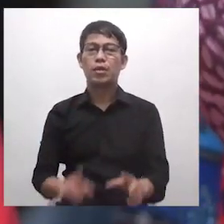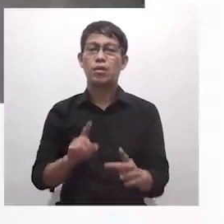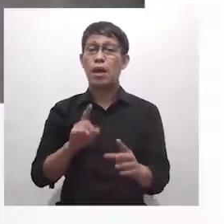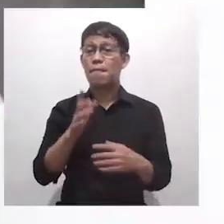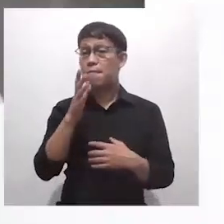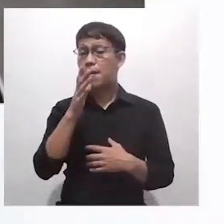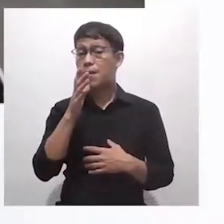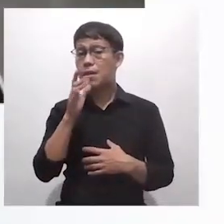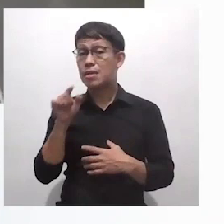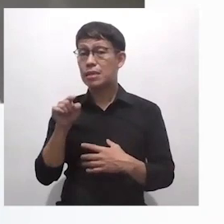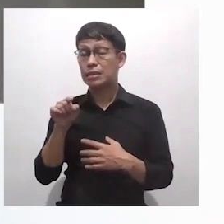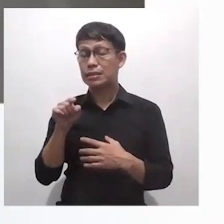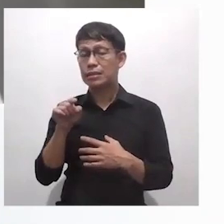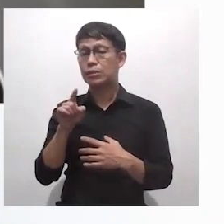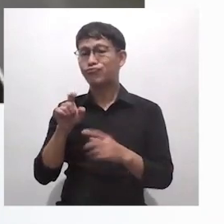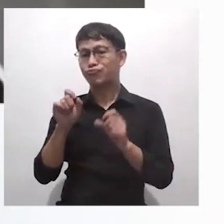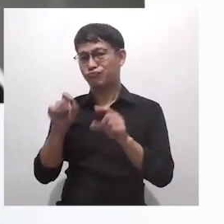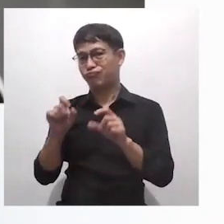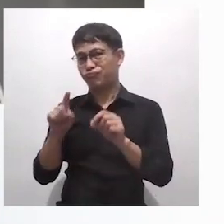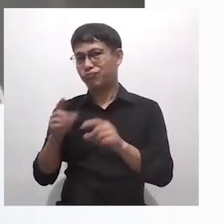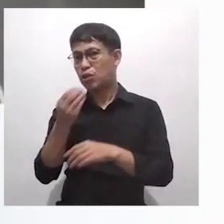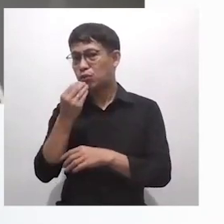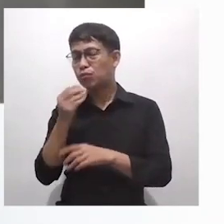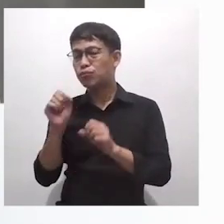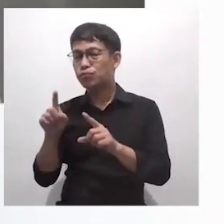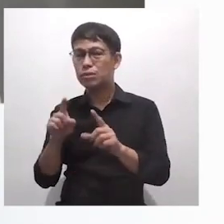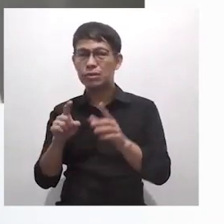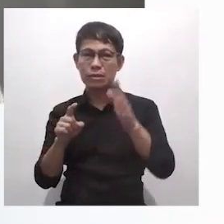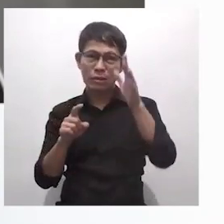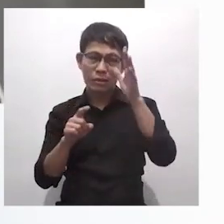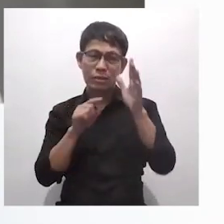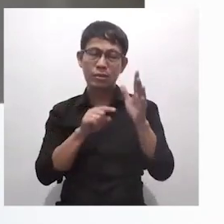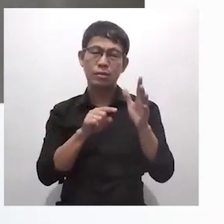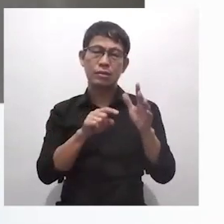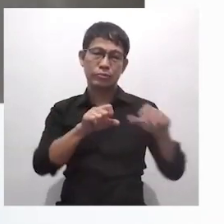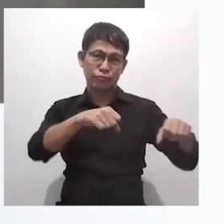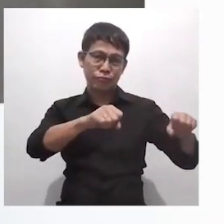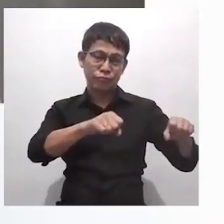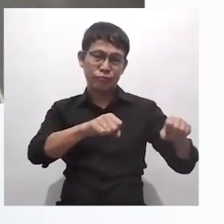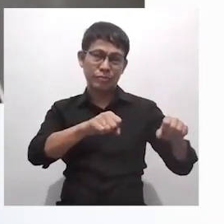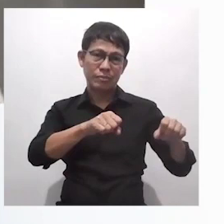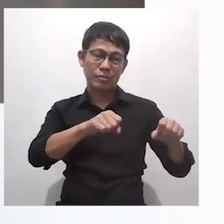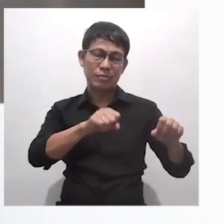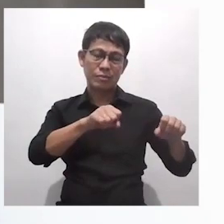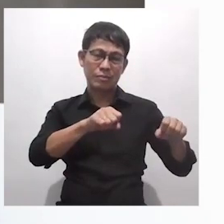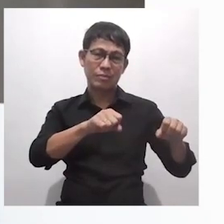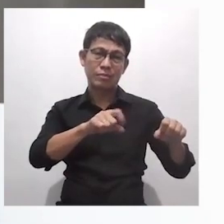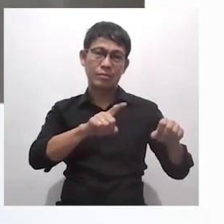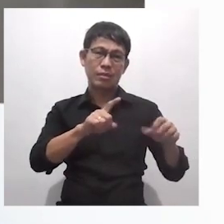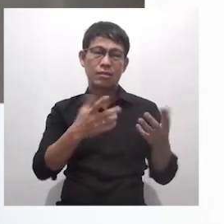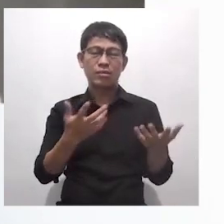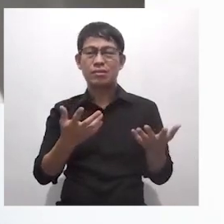Ang kanyang ina ay nagtitinda ng pagkain. Ang kanyang ama, magda-drive man tricycle.